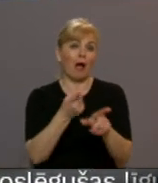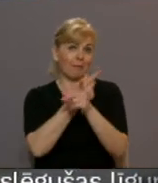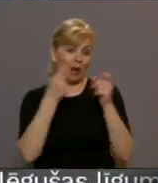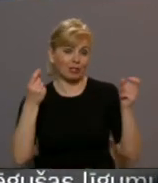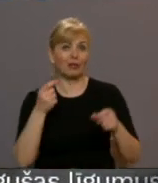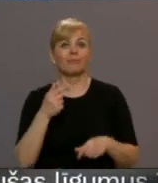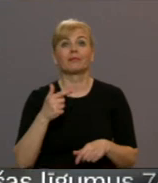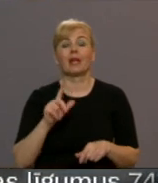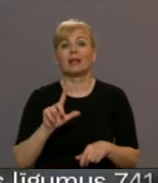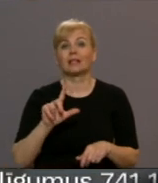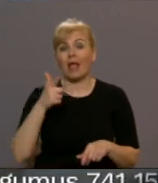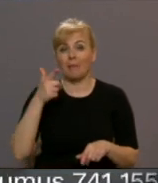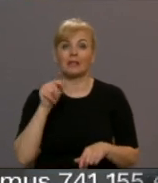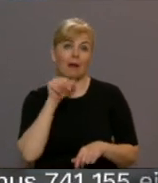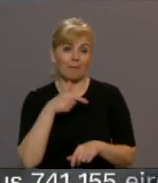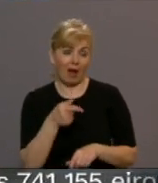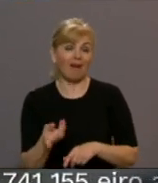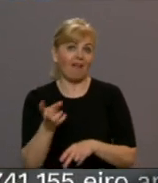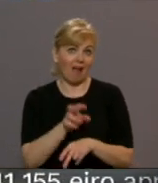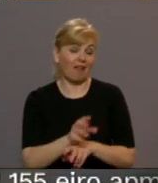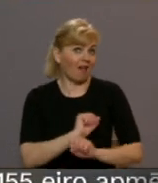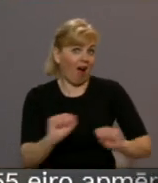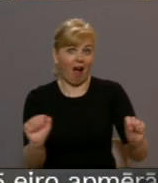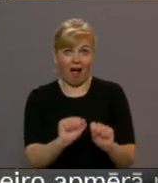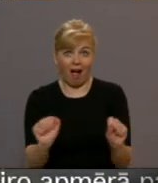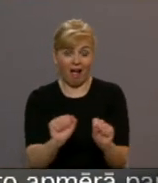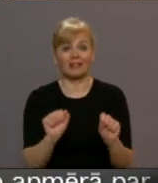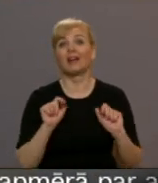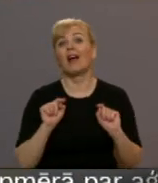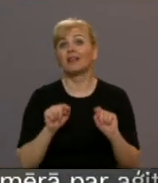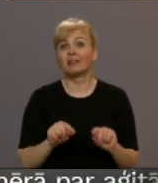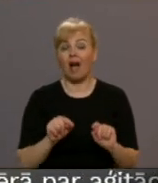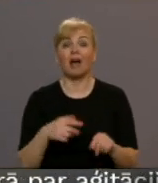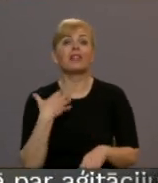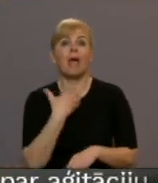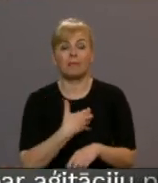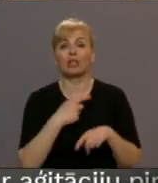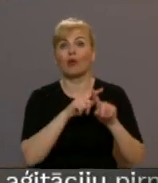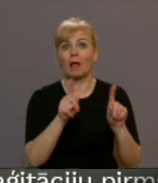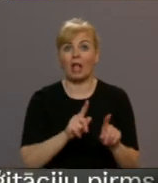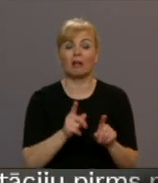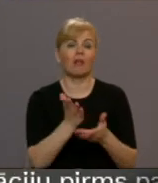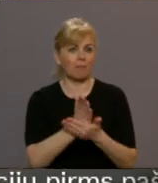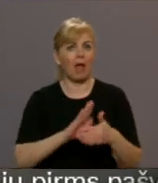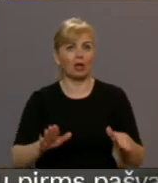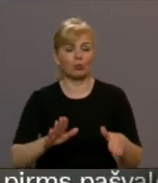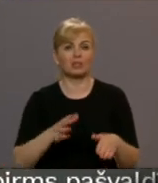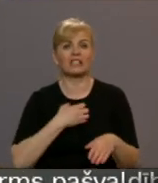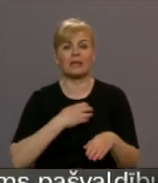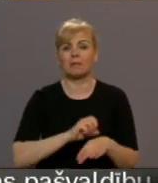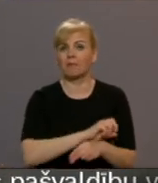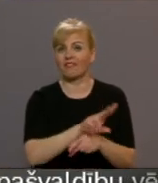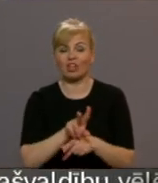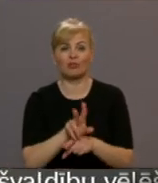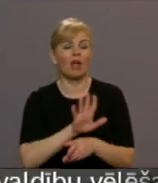septītējā jānēka, kā diezgan ātri bija viss. Tā ir nepieciešama lieta, lai beigtos pandēmiju. Tā kā bez